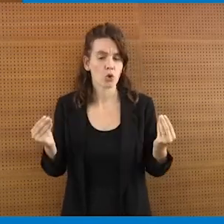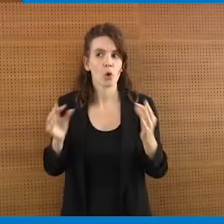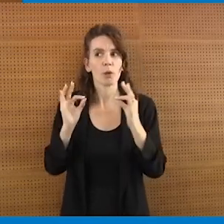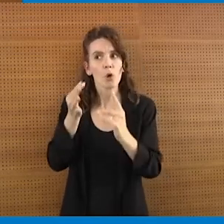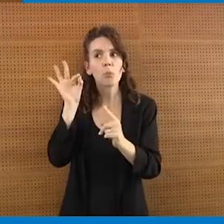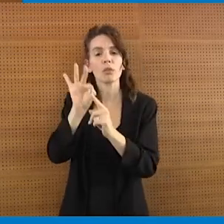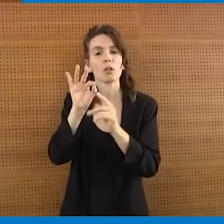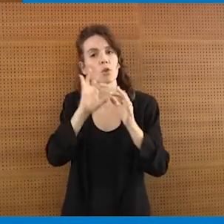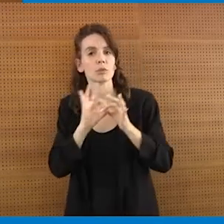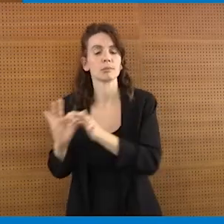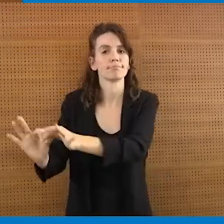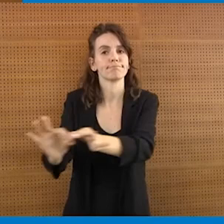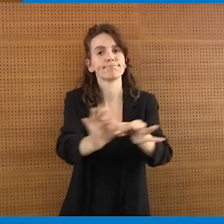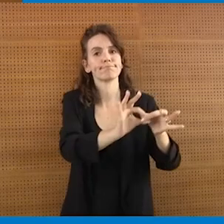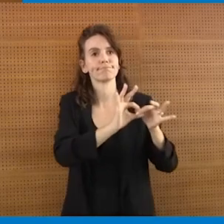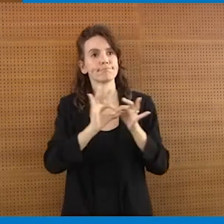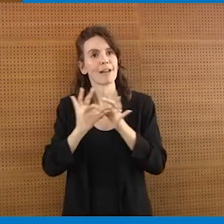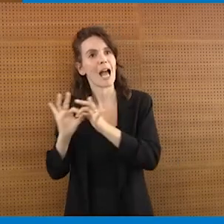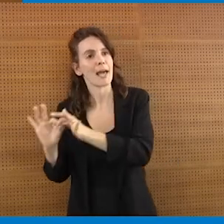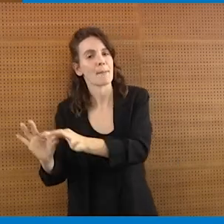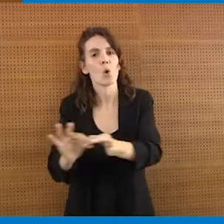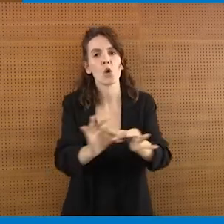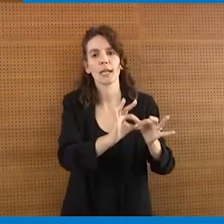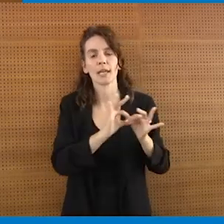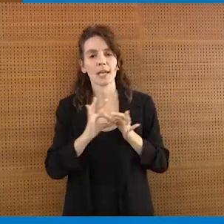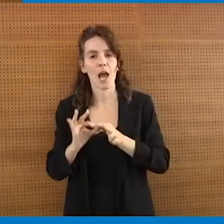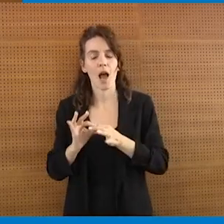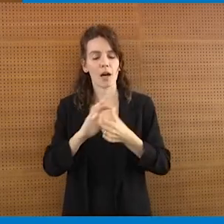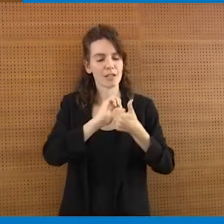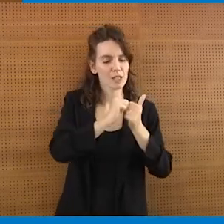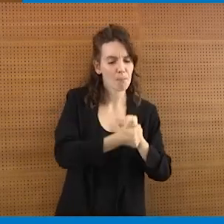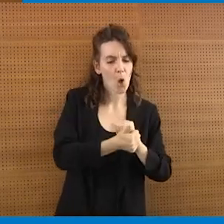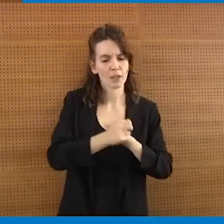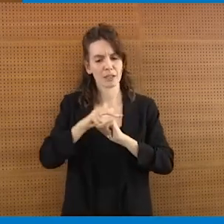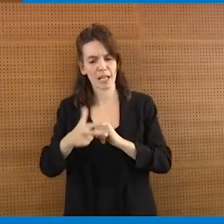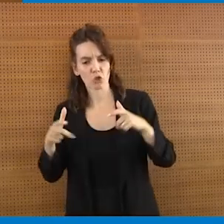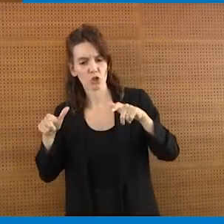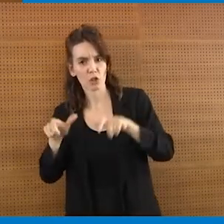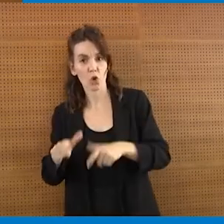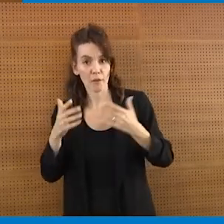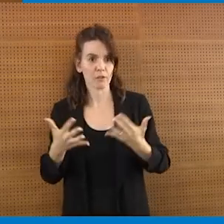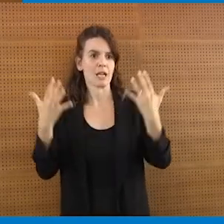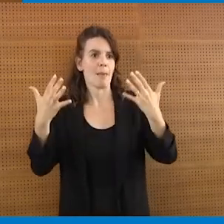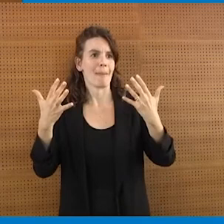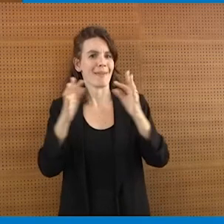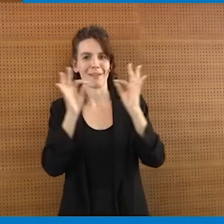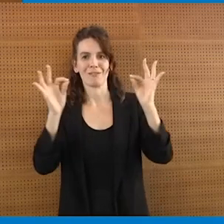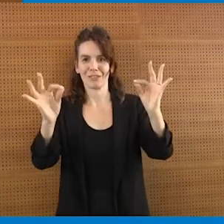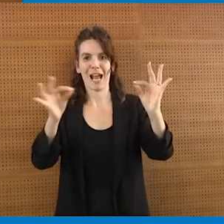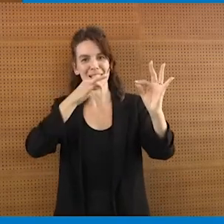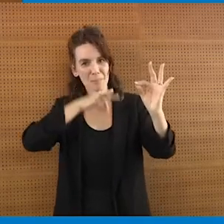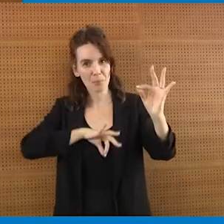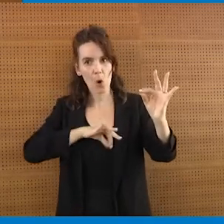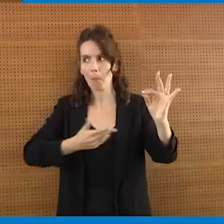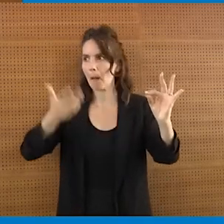con forza. Lo sport e terzo settore lo diciamo oggi ma potremmo dire che fino a pochissimi anni fa anche nel